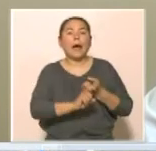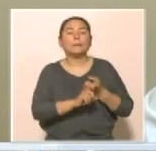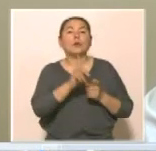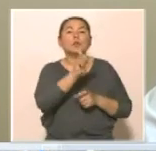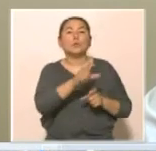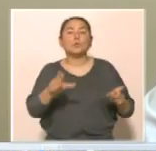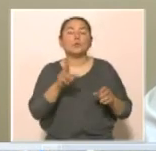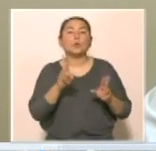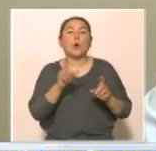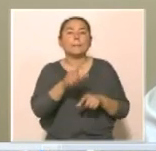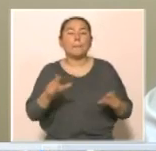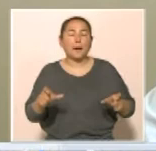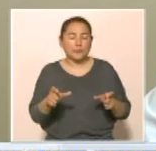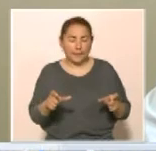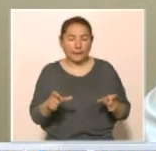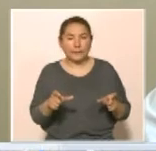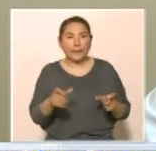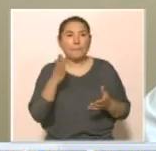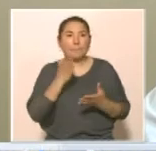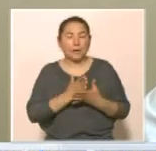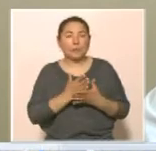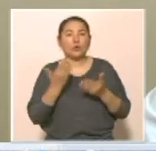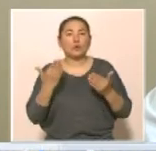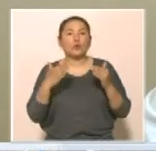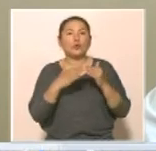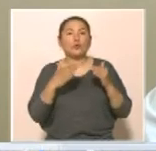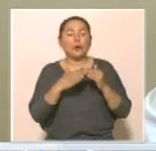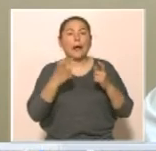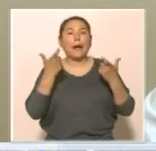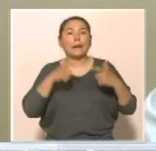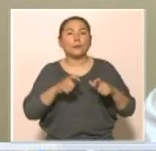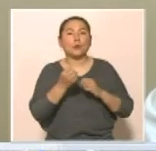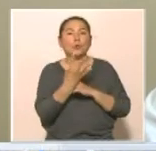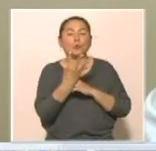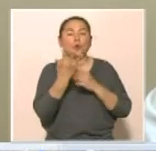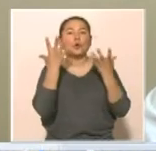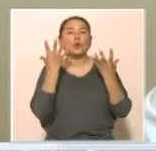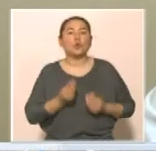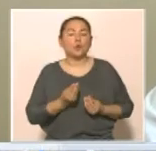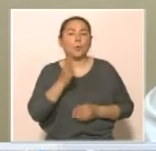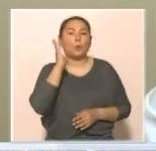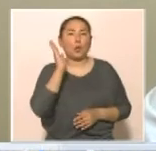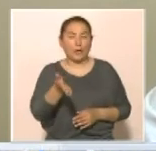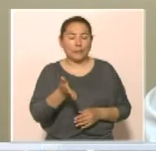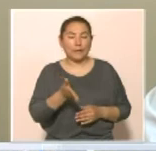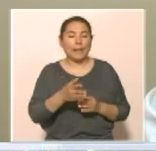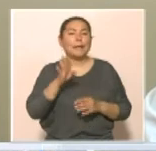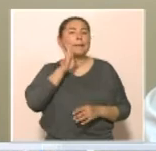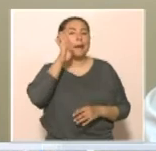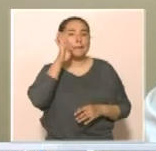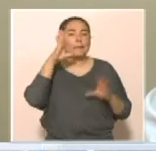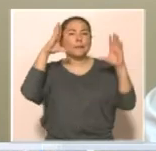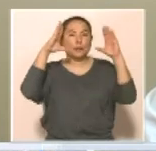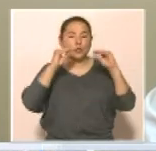азаматтар бар, азаматшылар бар, бұлар үй карантинде 14 күндей болады. Тәңіртен кешке